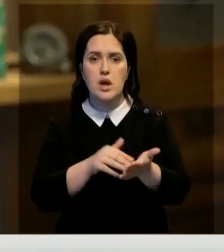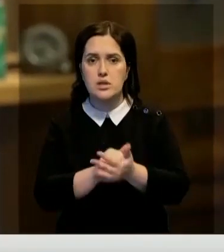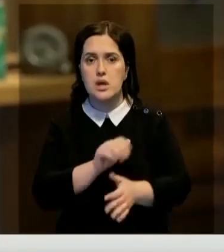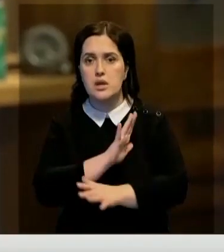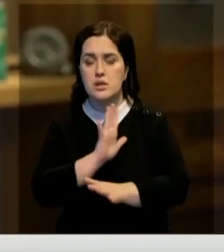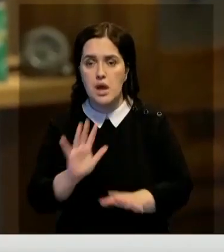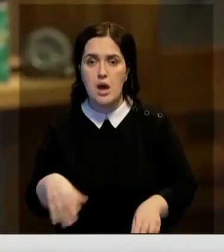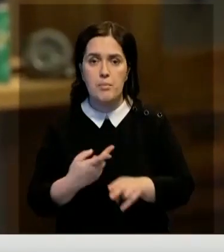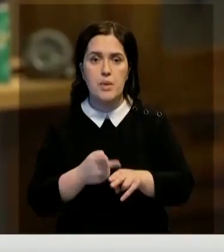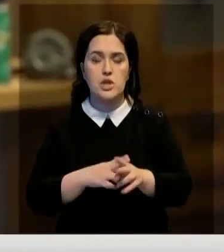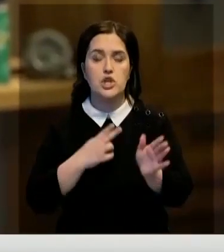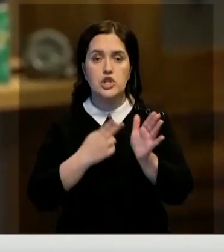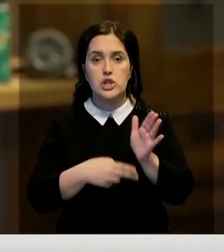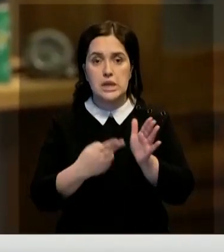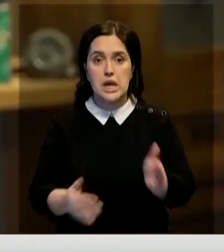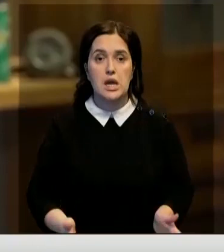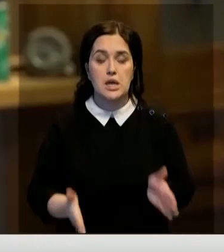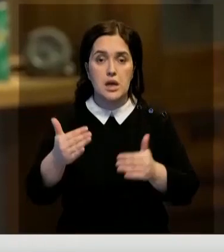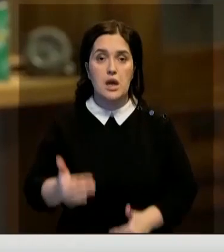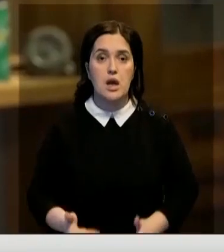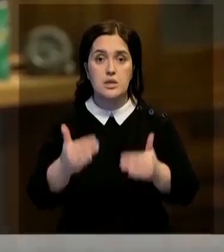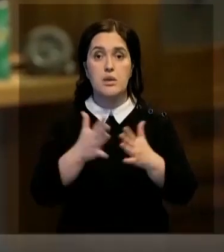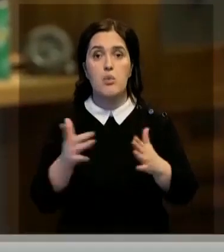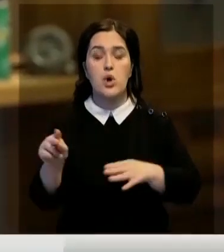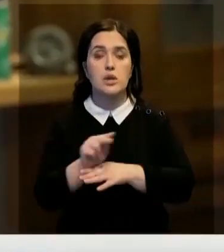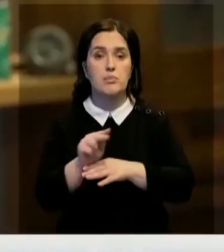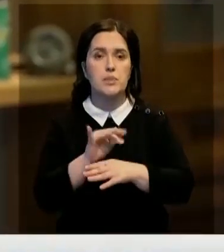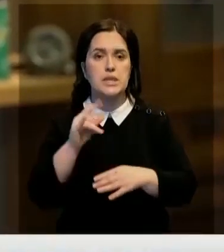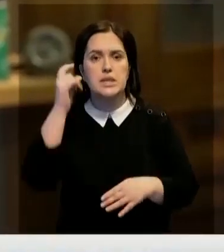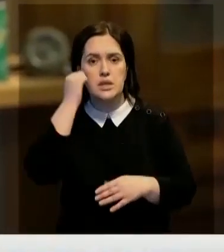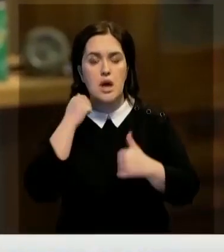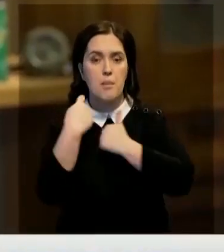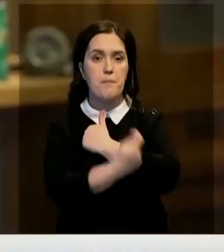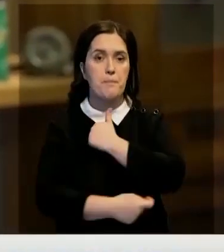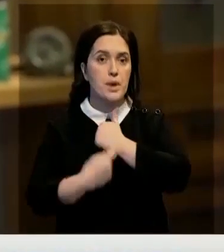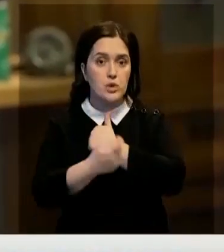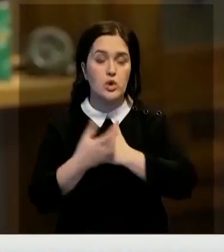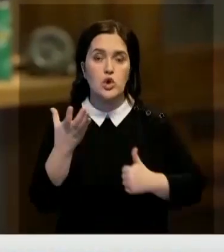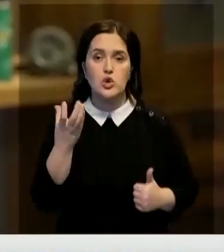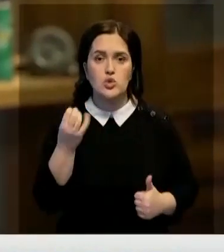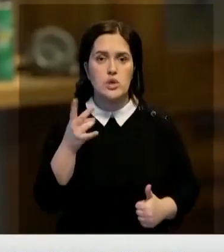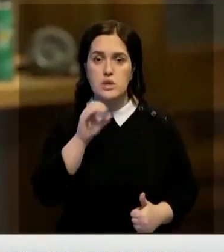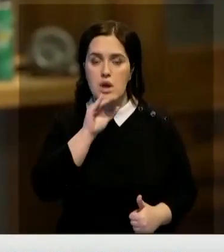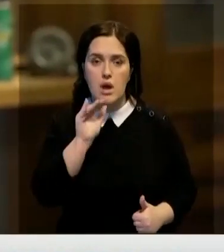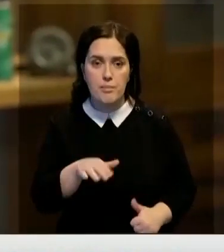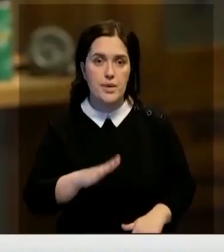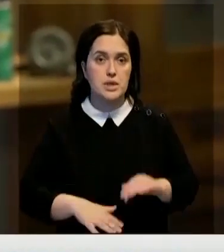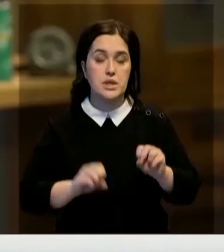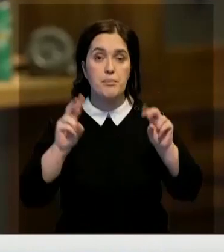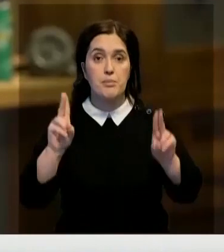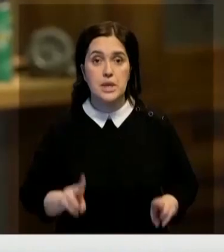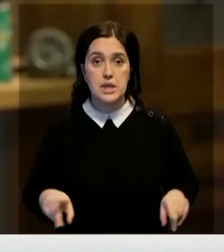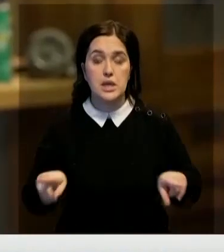поставок железных каркасов. И в большинстве случаев ремонт делали из старых материалов, да еще и неквалифицированные специалисты.